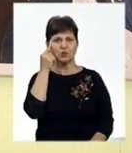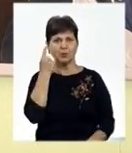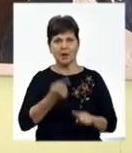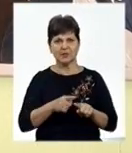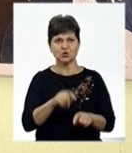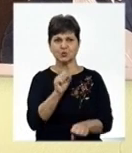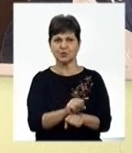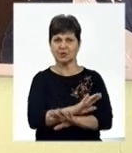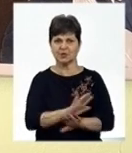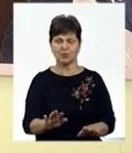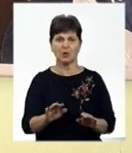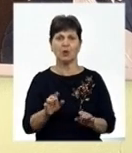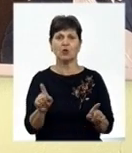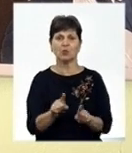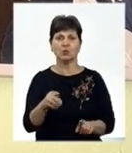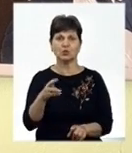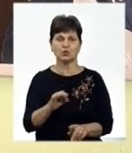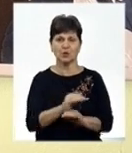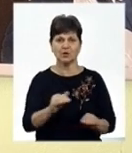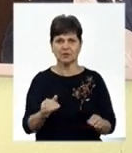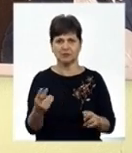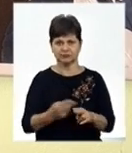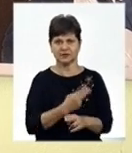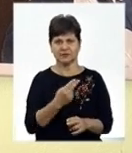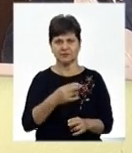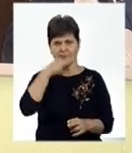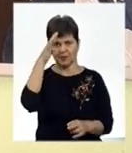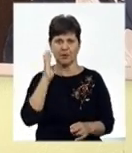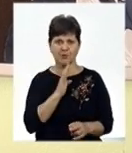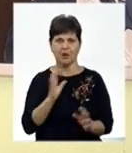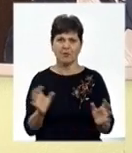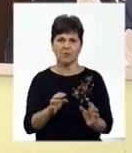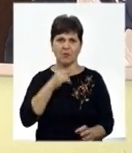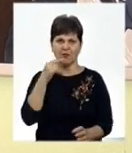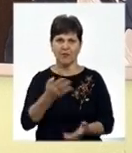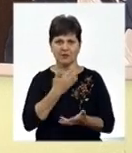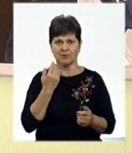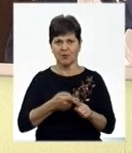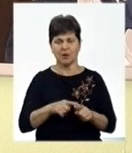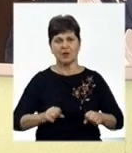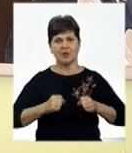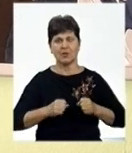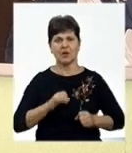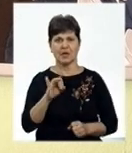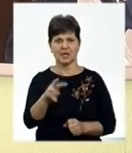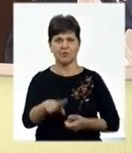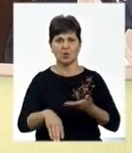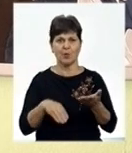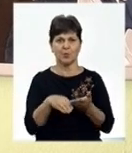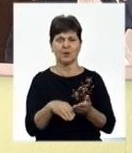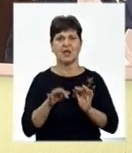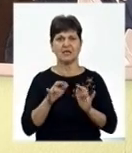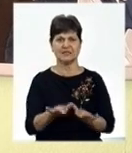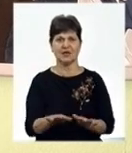діти обділені батьківською турботою в таких закладах, батьківською увагою. То ми намагаємося їм допомогти, хоч і